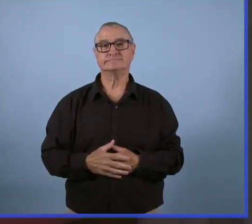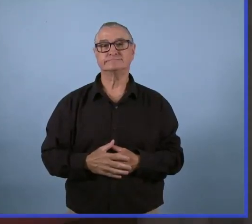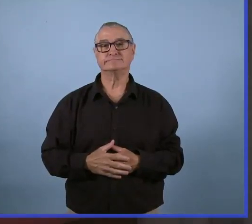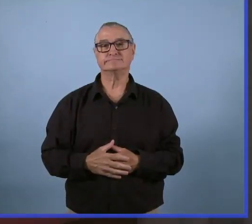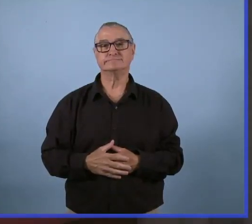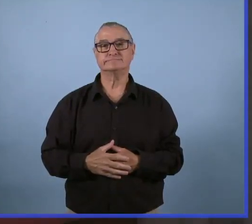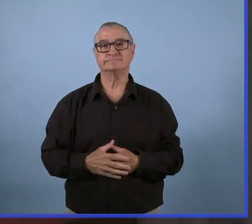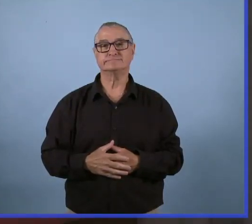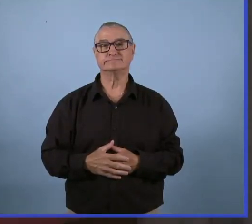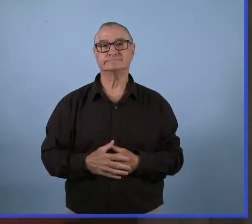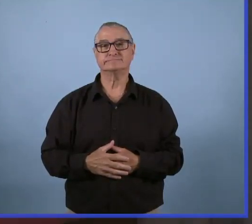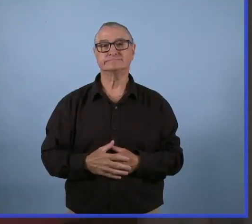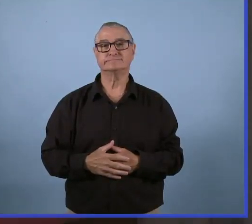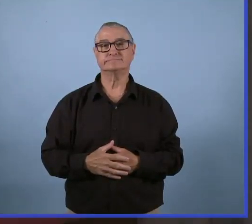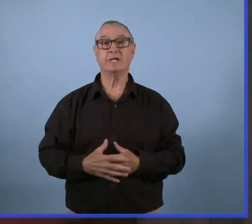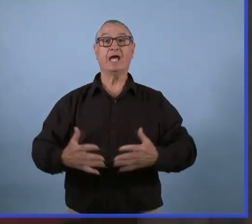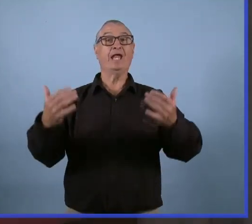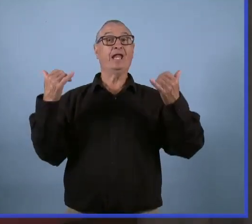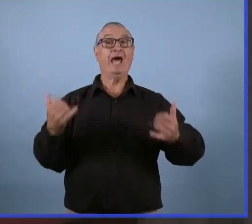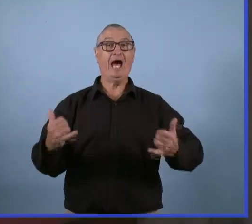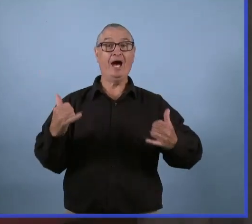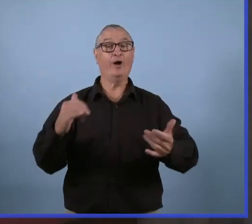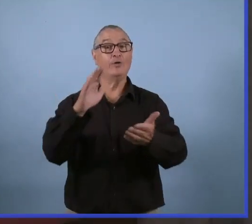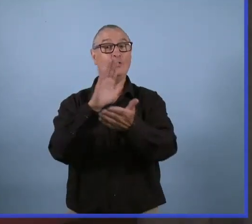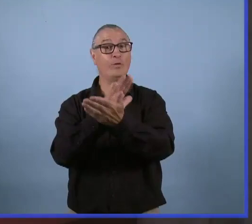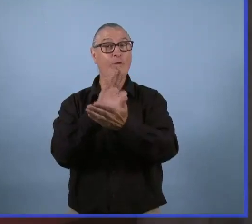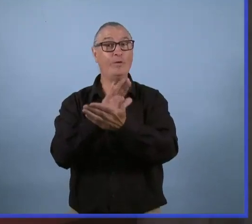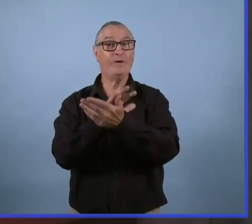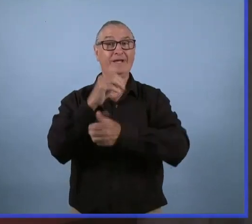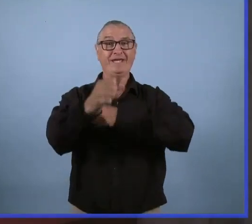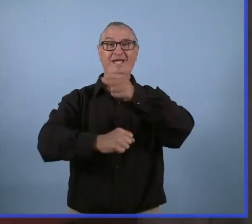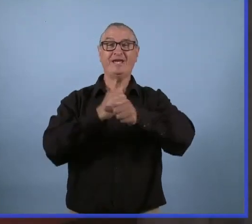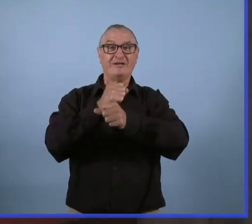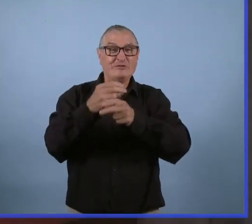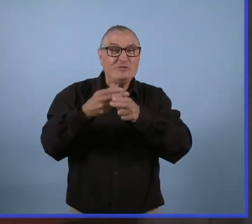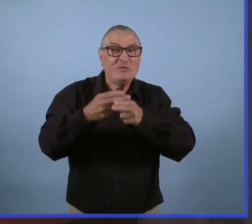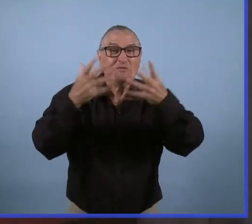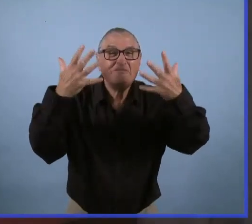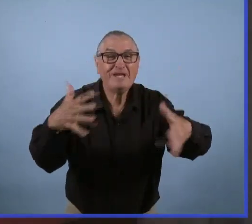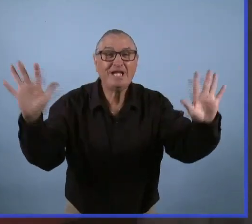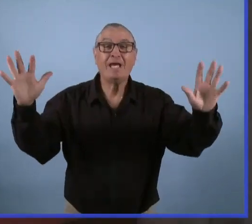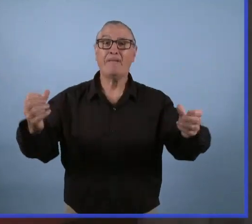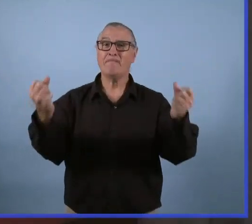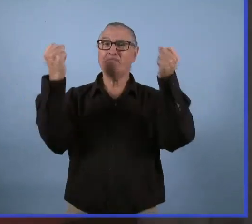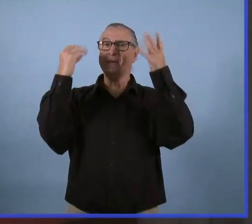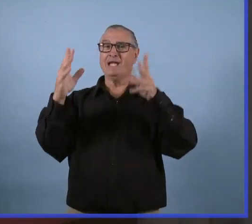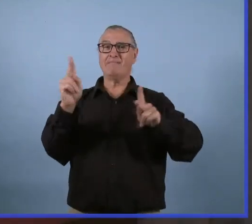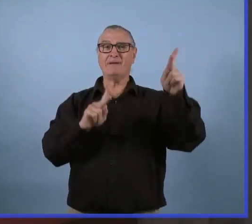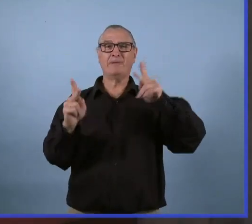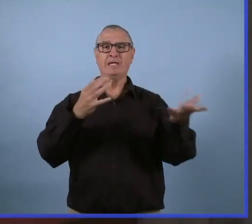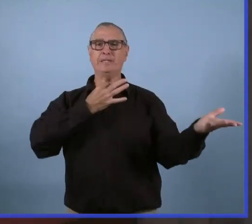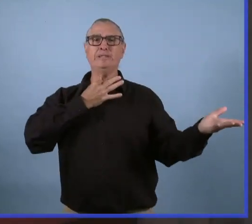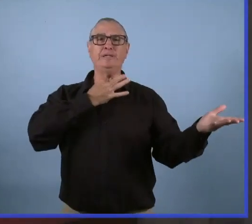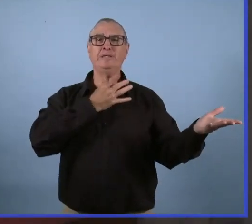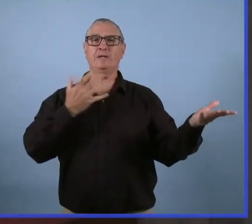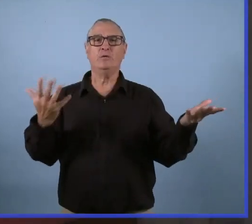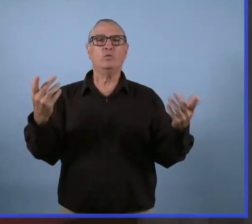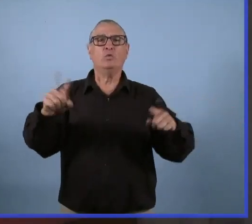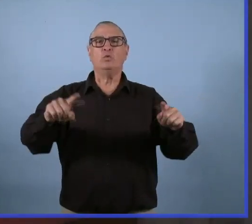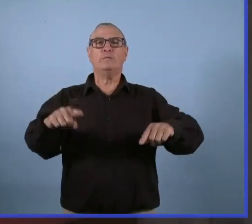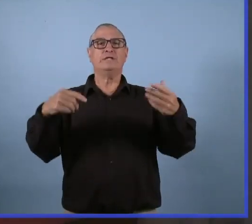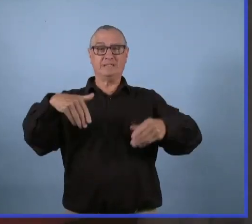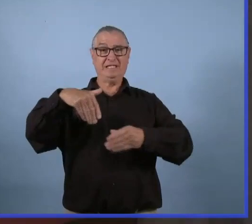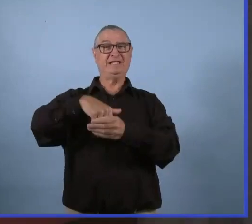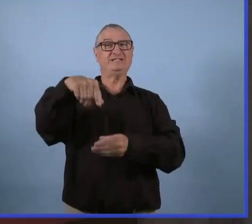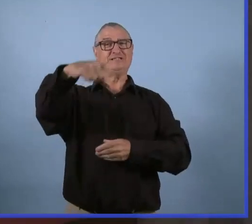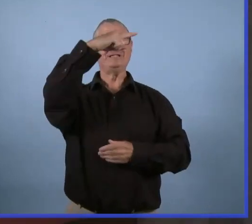notre système de santé. Avec la fin de l'année scolaire qui arrive, beaucoup de gens se posent la question de savoir ce qui se passe cet